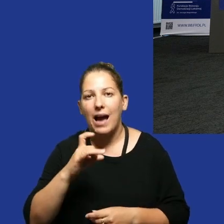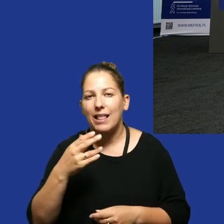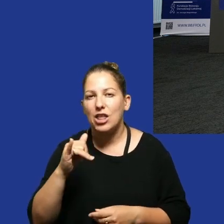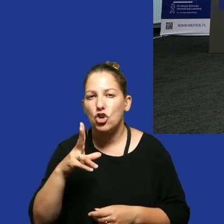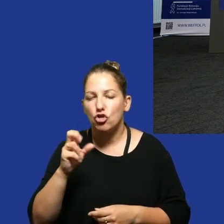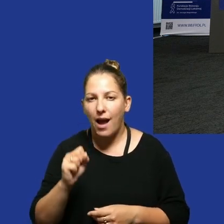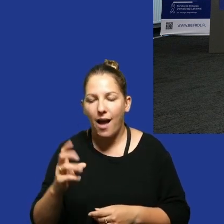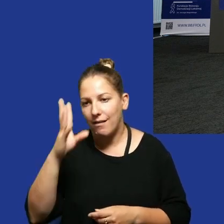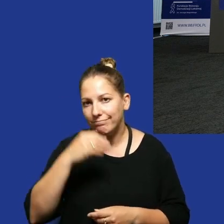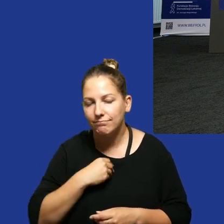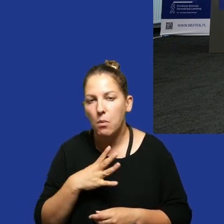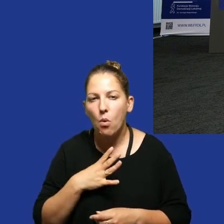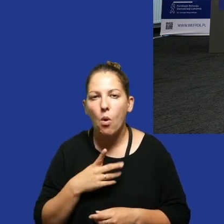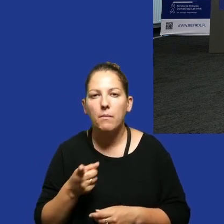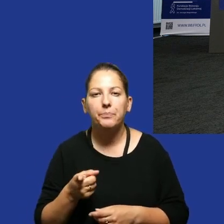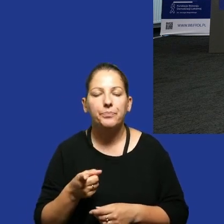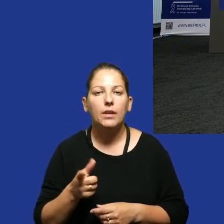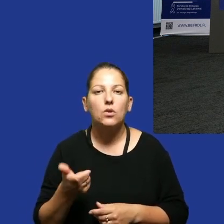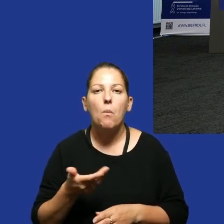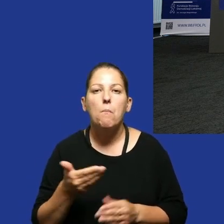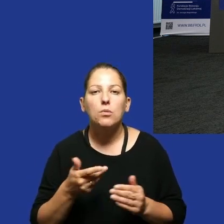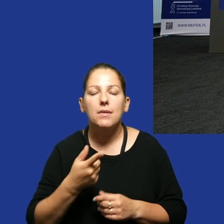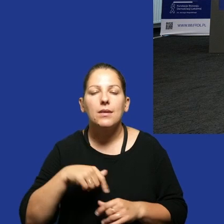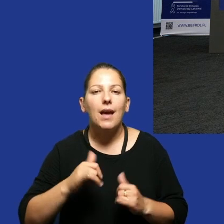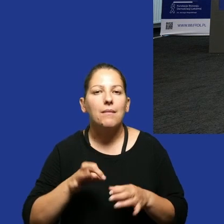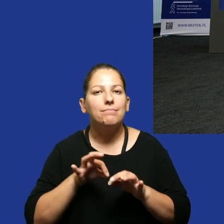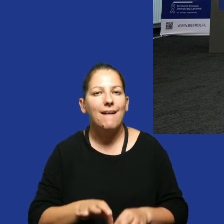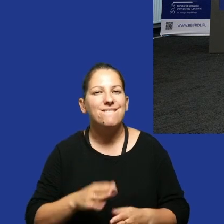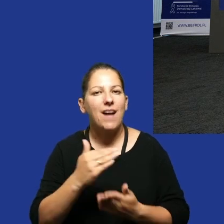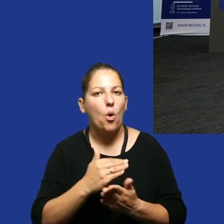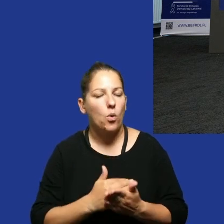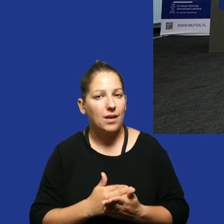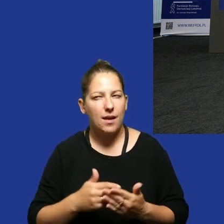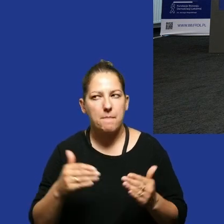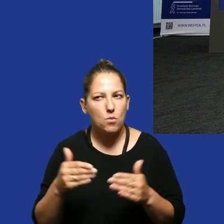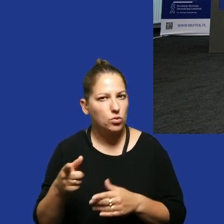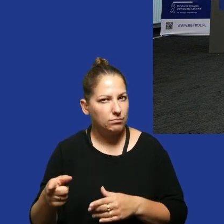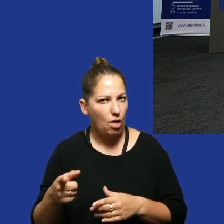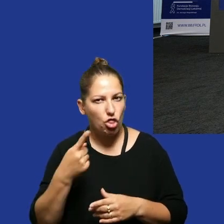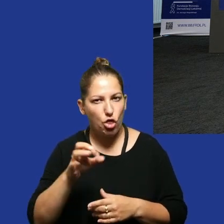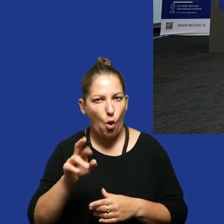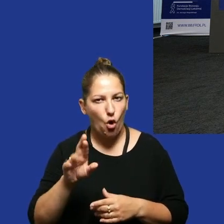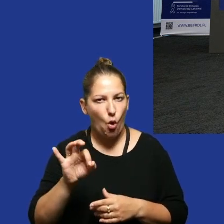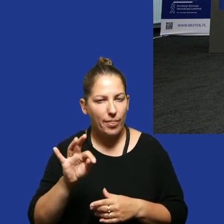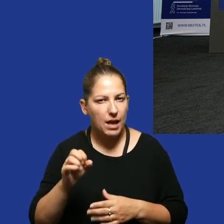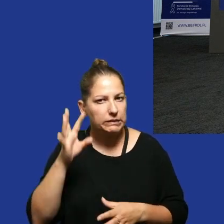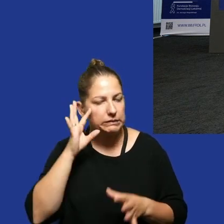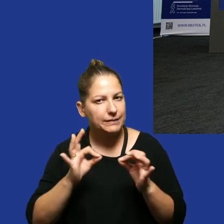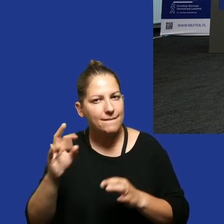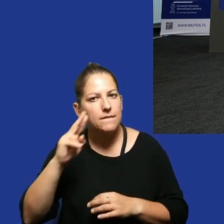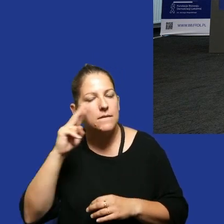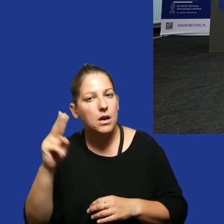zasygnalizowała i co możemy, jak prowadzić, jakie warunki, to jakbyś mogła, Doroto, zastanowić się z tego